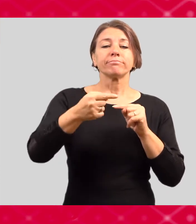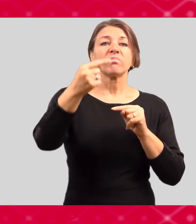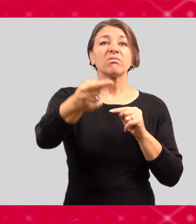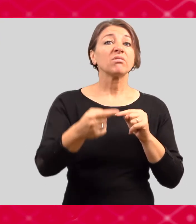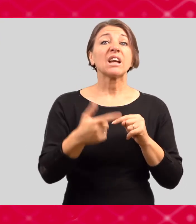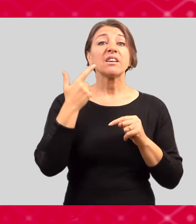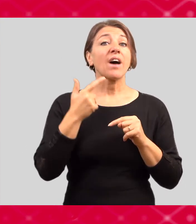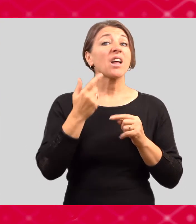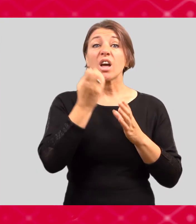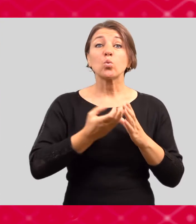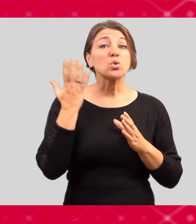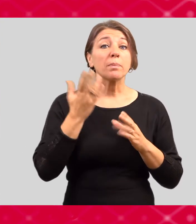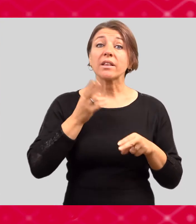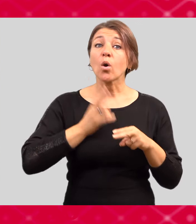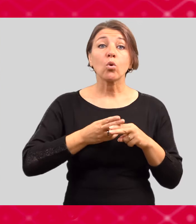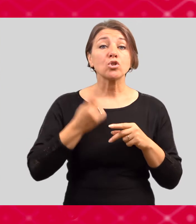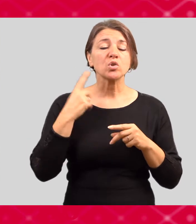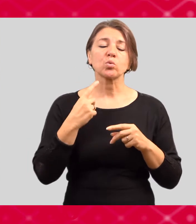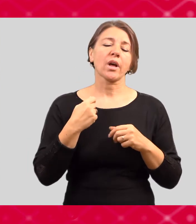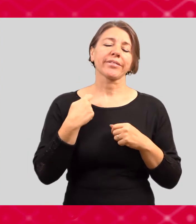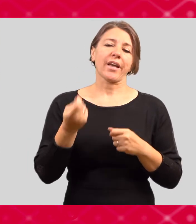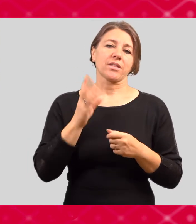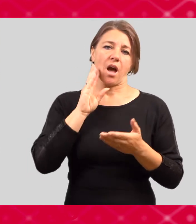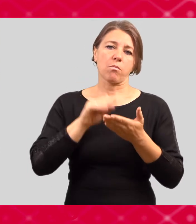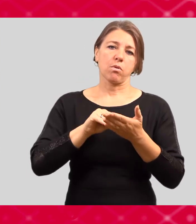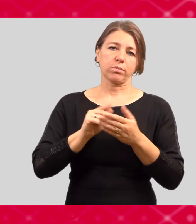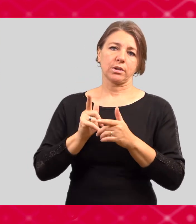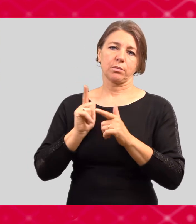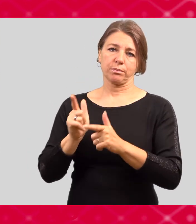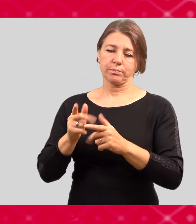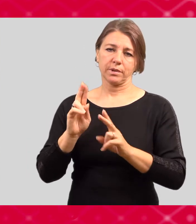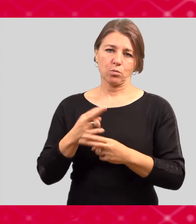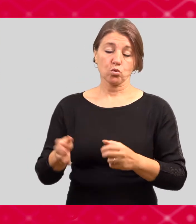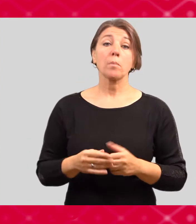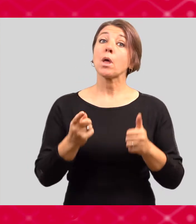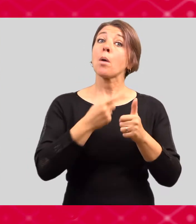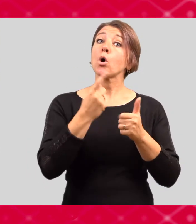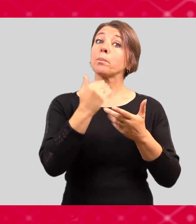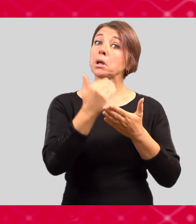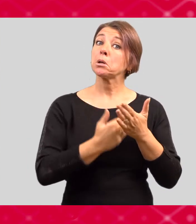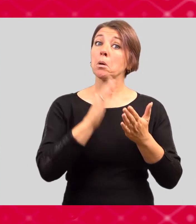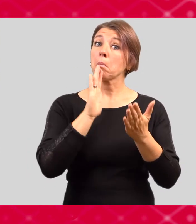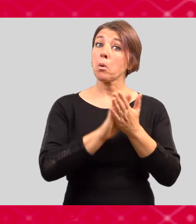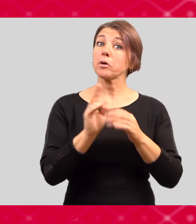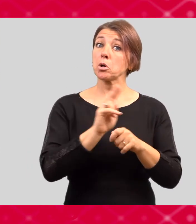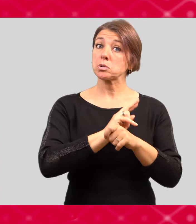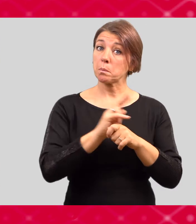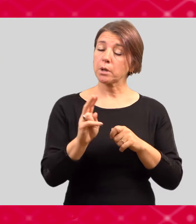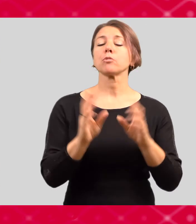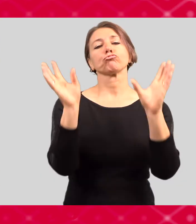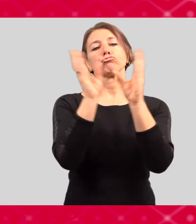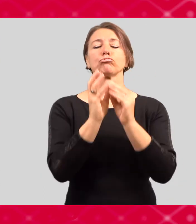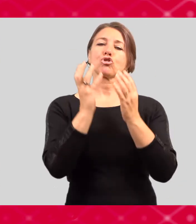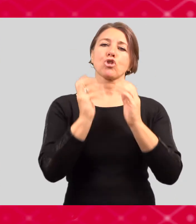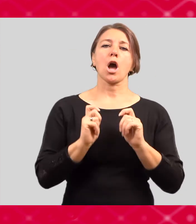neukončená studia. Pokud splníte všechny tyto podmínky, tak pak si můžete zažádat o ubytovací